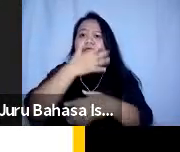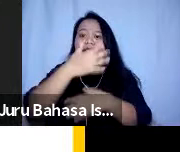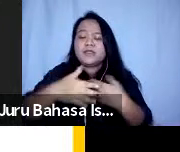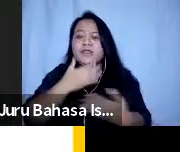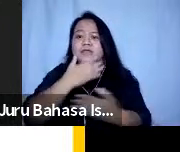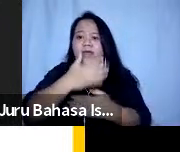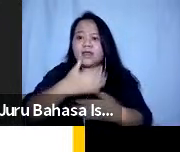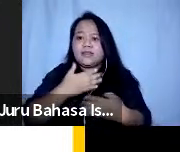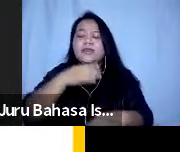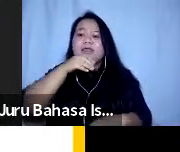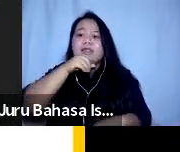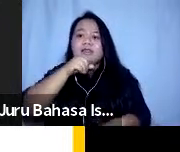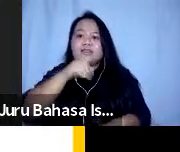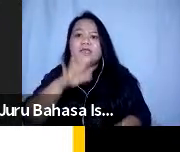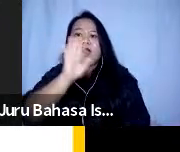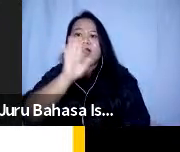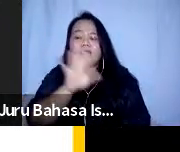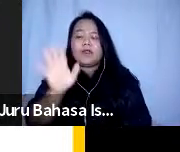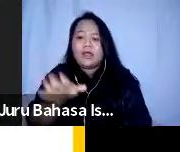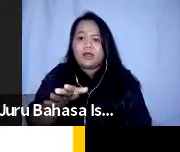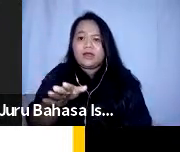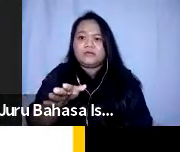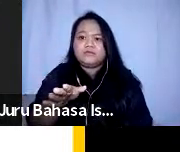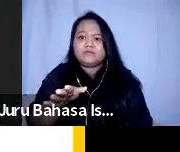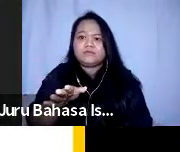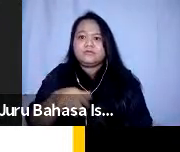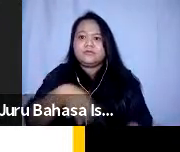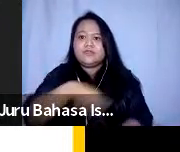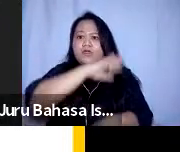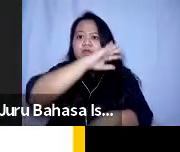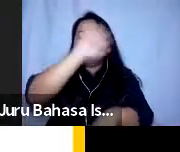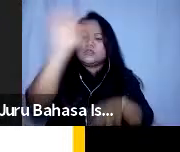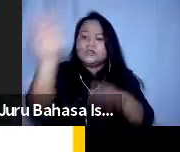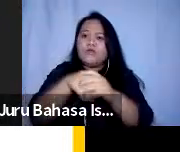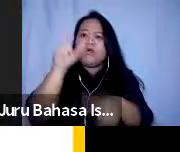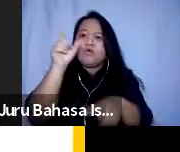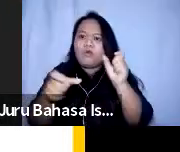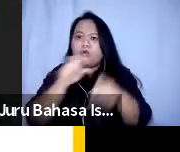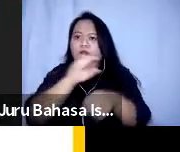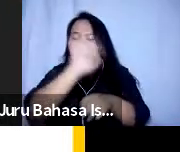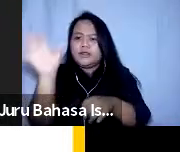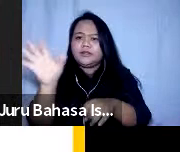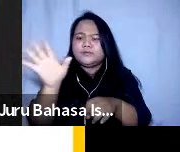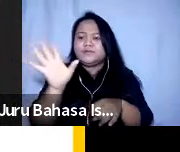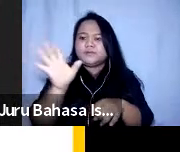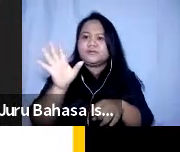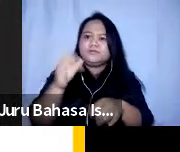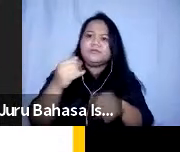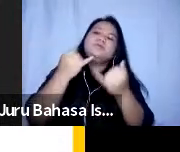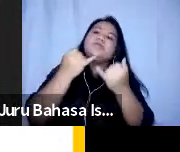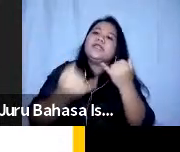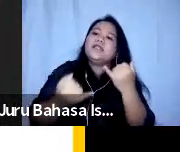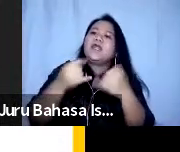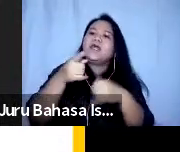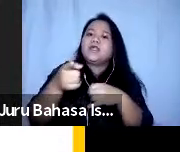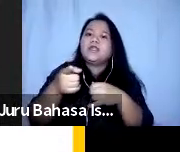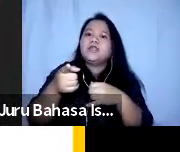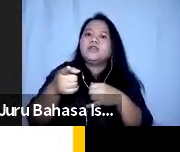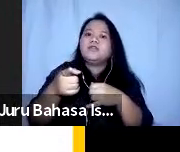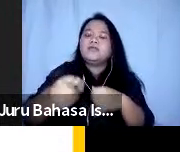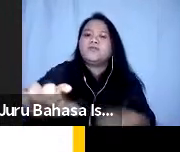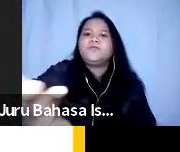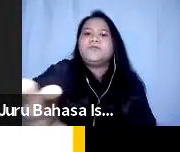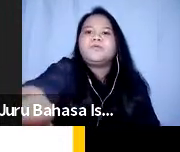anak-anak dan semua orang lainnya kemudian yang terakhir ketika semuanya